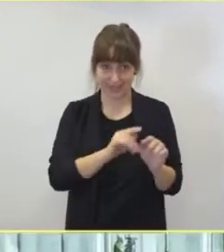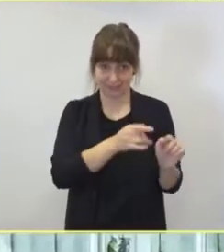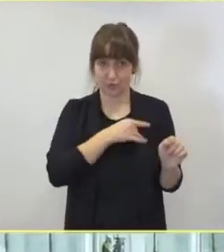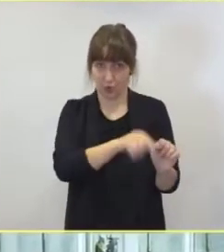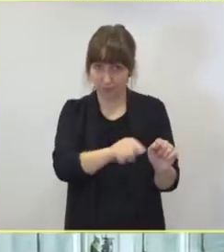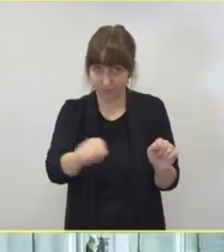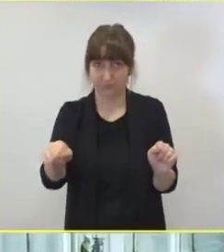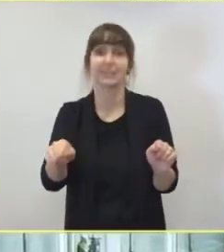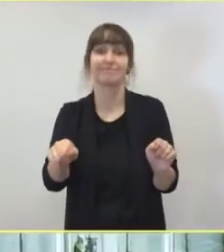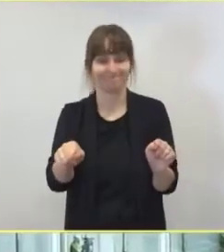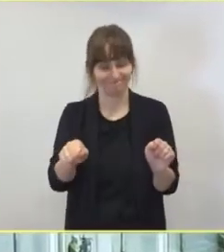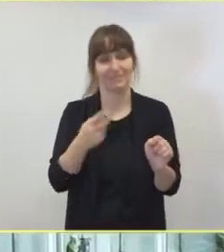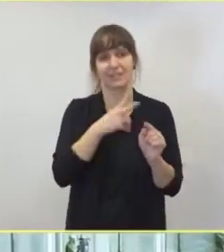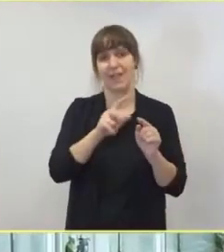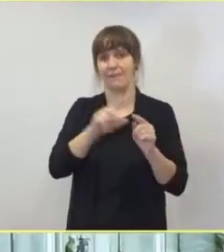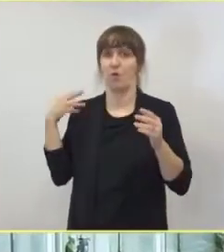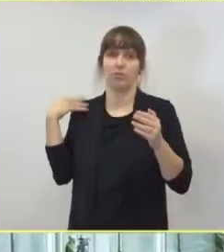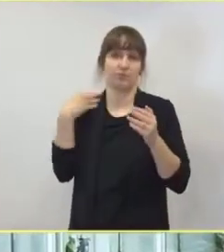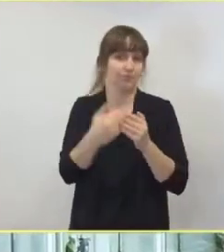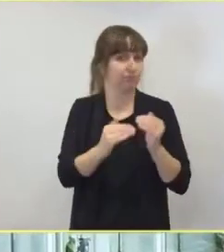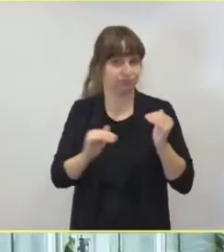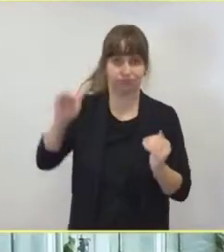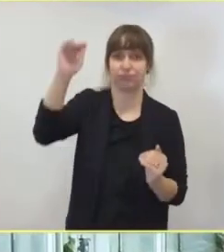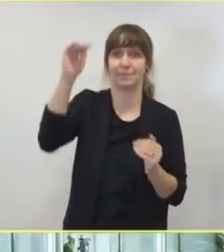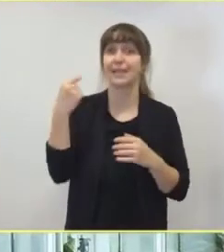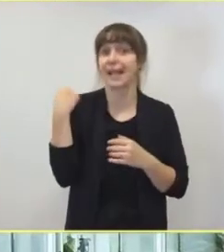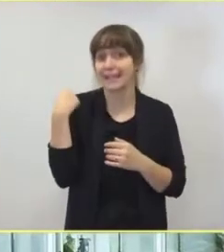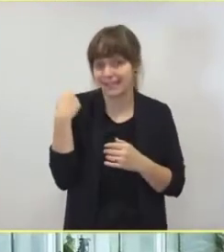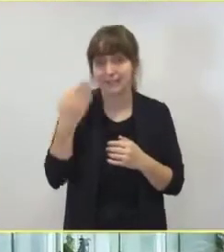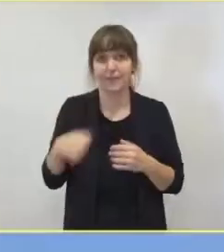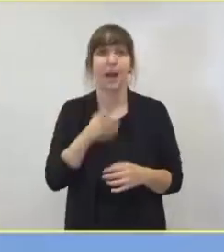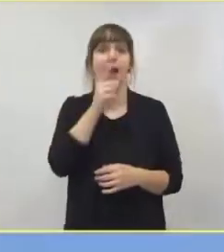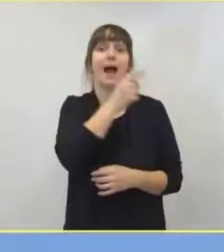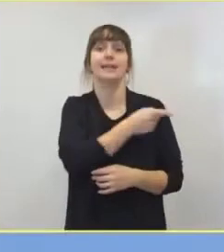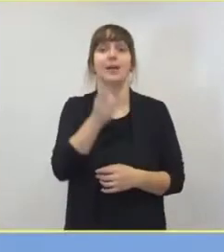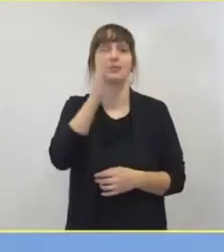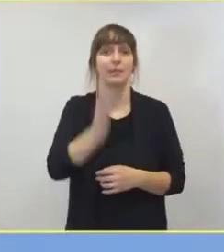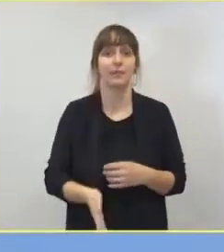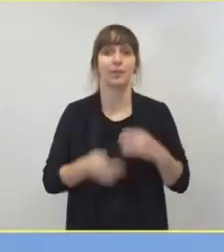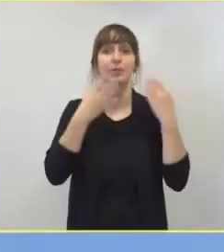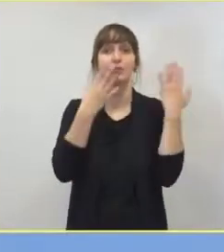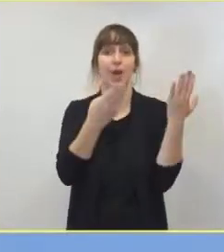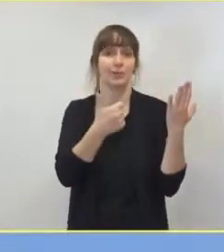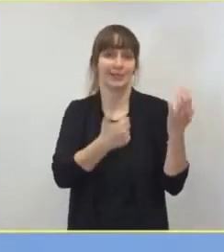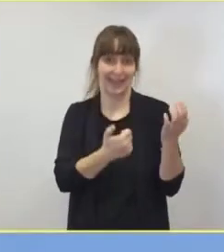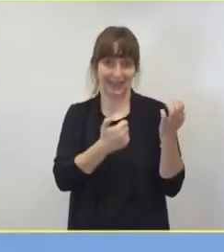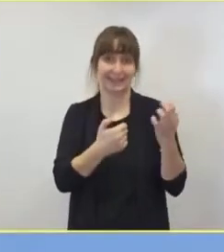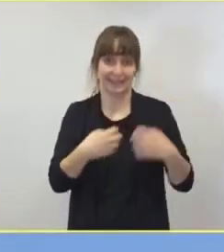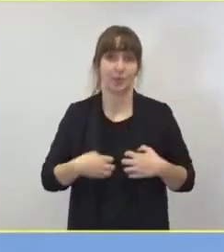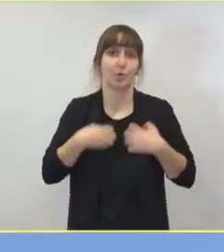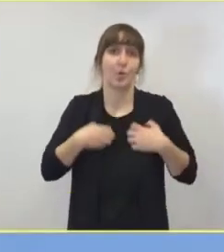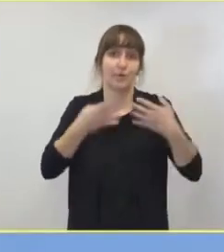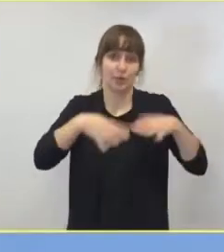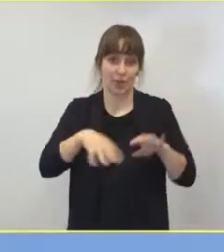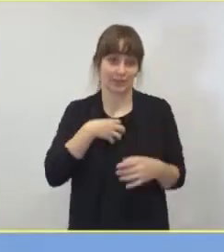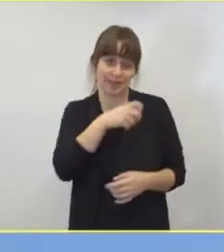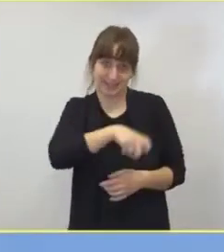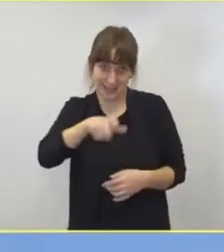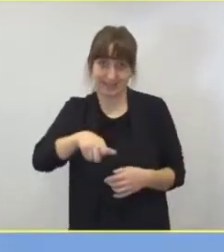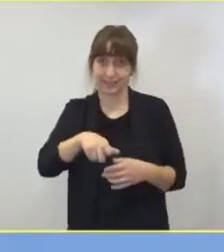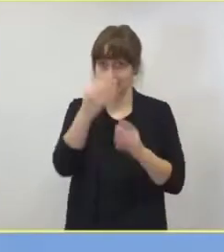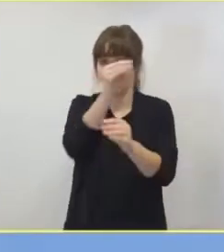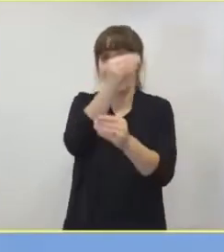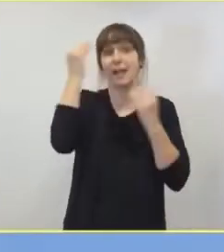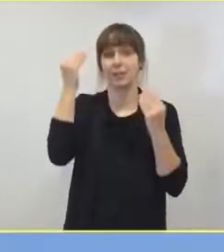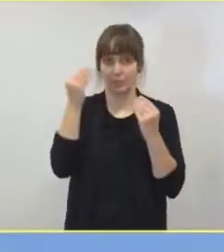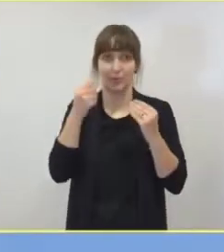Sie, deutlich gestiegen. Gestern wurden 1.569 Covid-19-Patienten auf deutschen Intensivstationen gemeldet. Davon